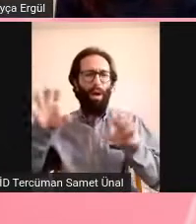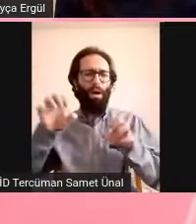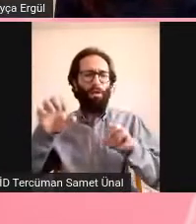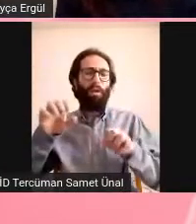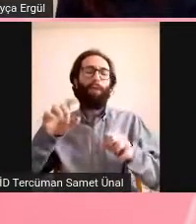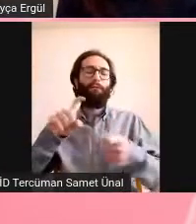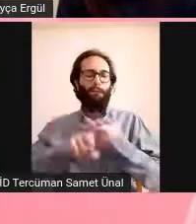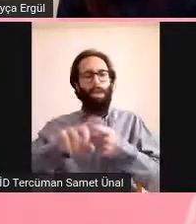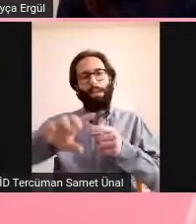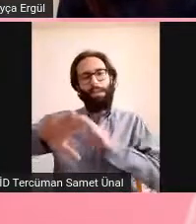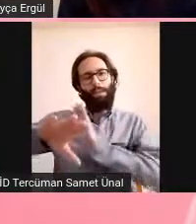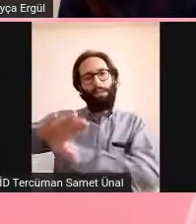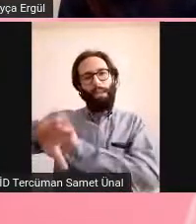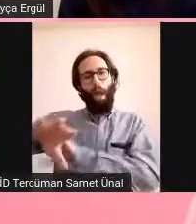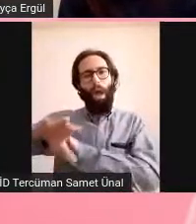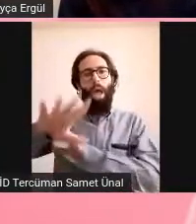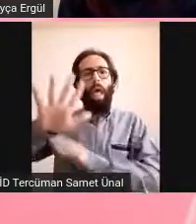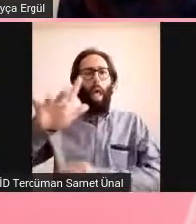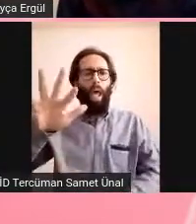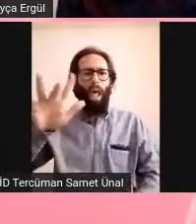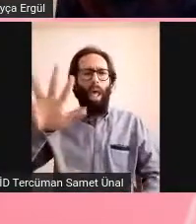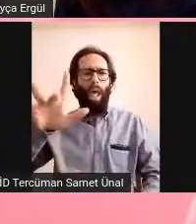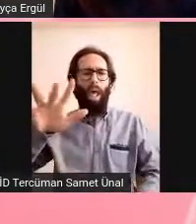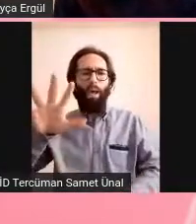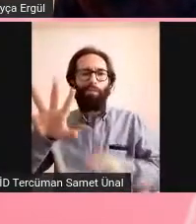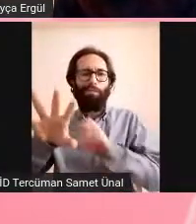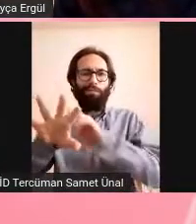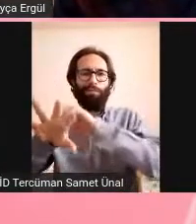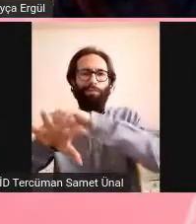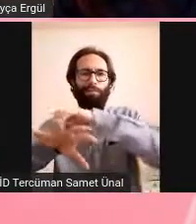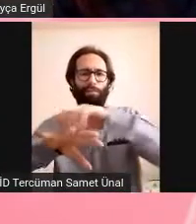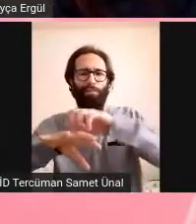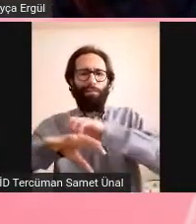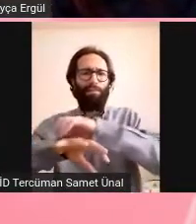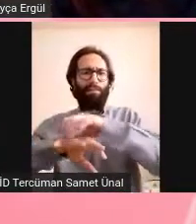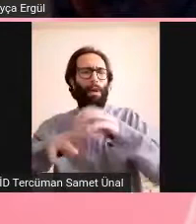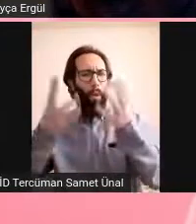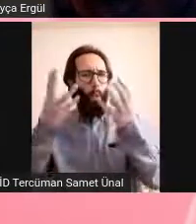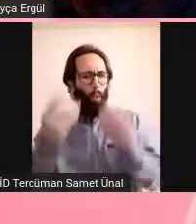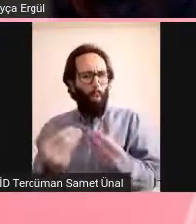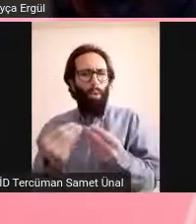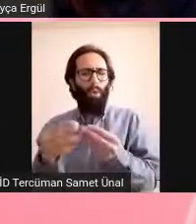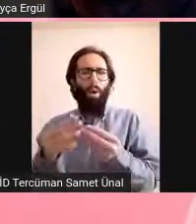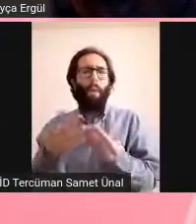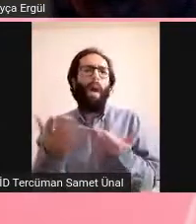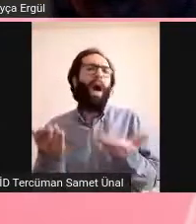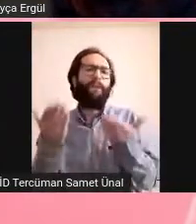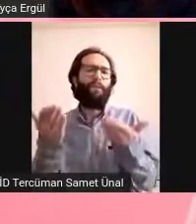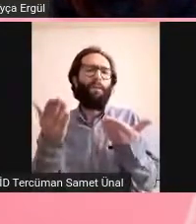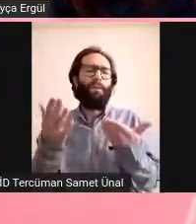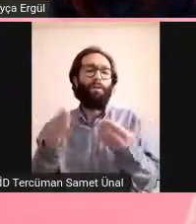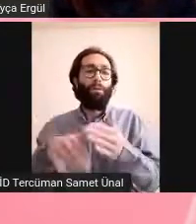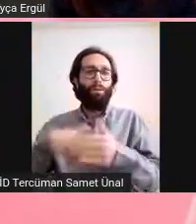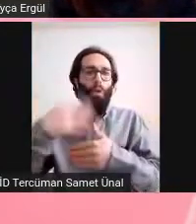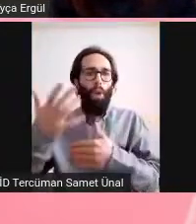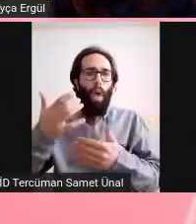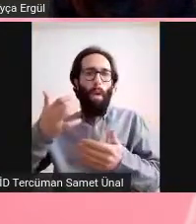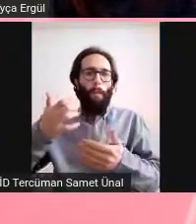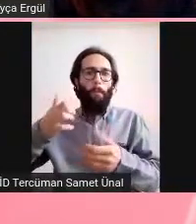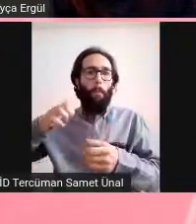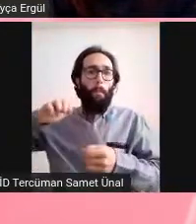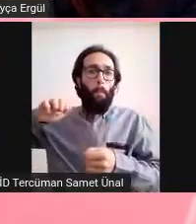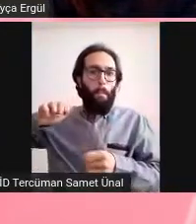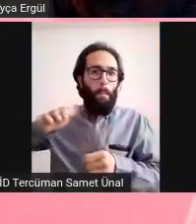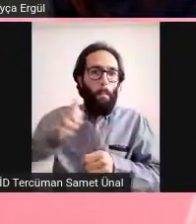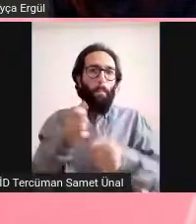Felçi gibi hafif hafif ama çok az. Daha sonra o kadar çok basınç oluşuyor ki kafatasında delik açıyorlar